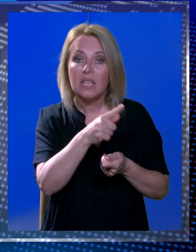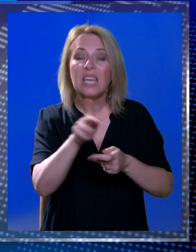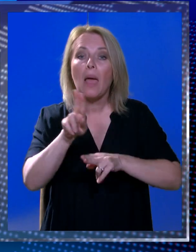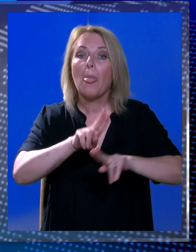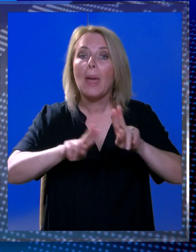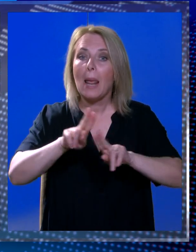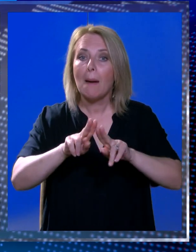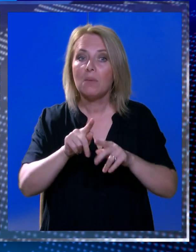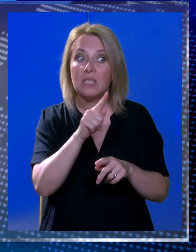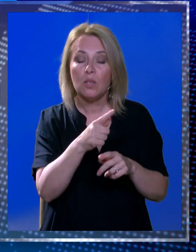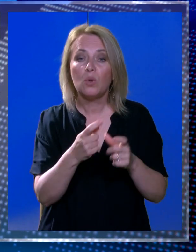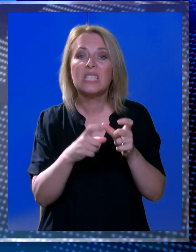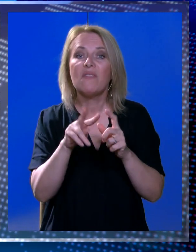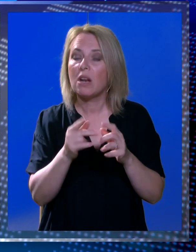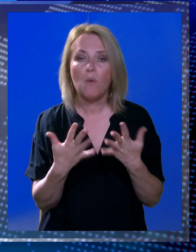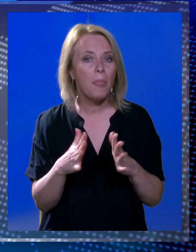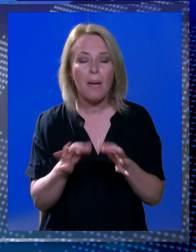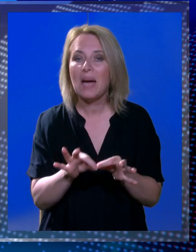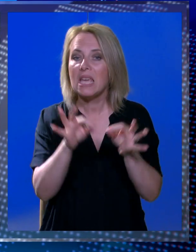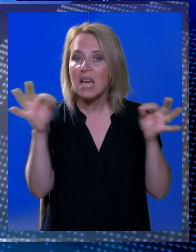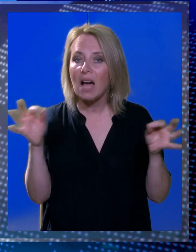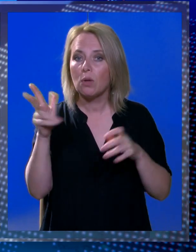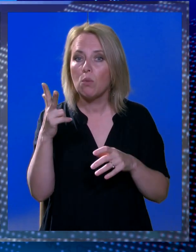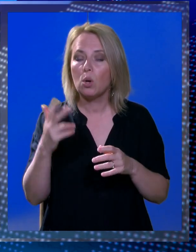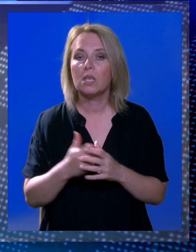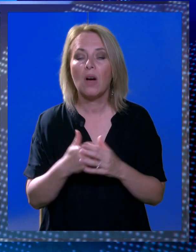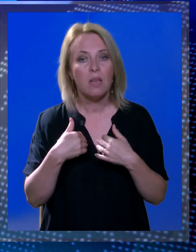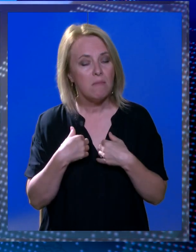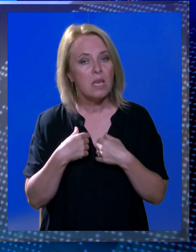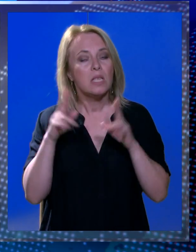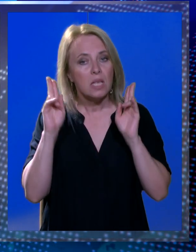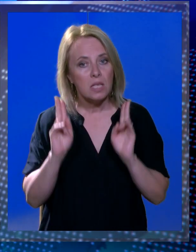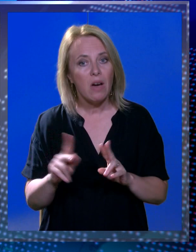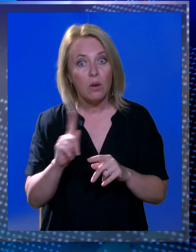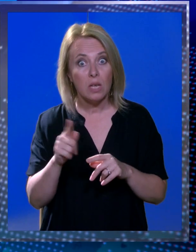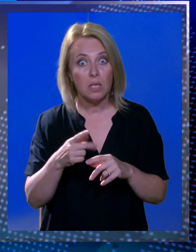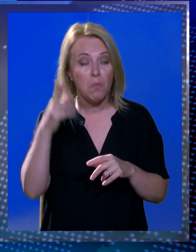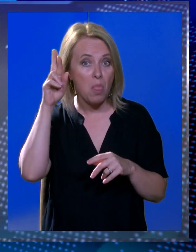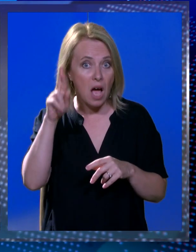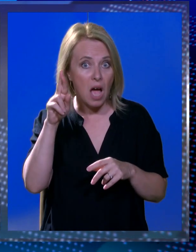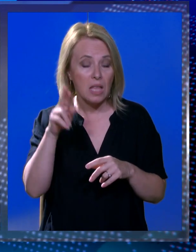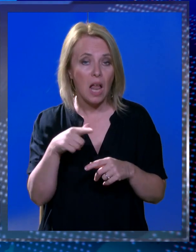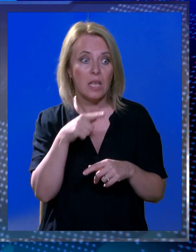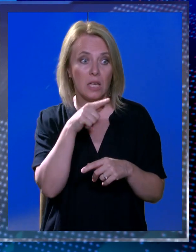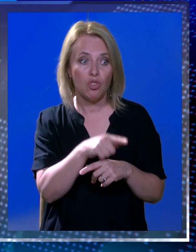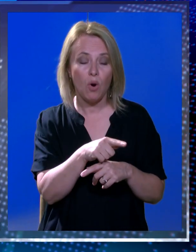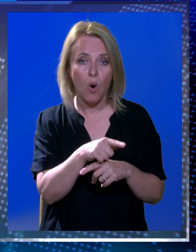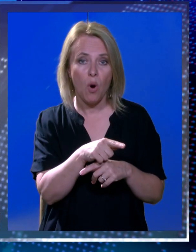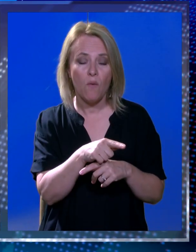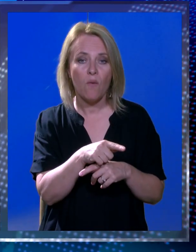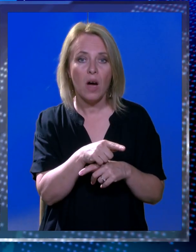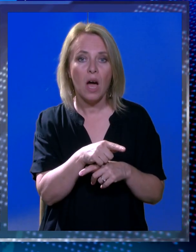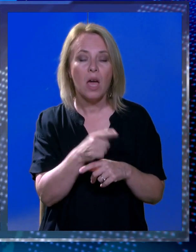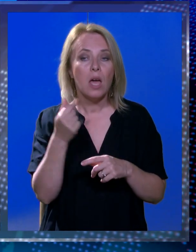Za takvu svrhu, pojašnjama, ne postoji javni poziv. Stvarno se nismo nadaljeni u snu da će